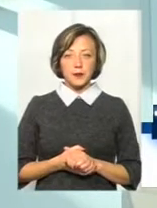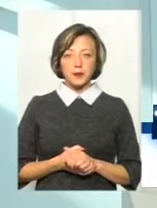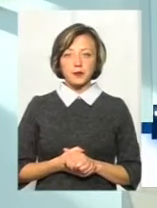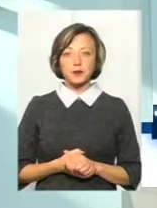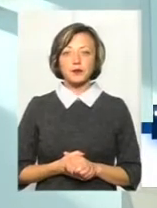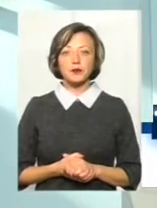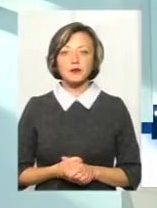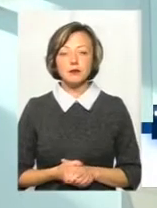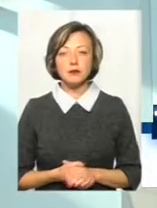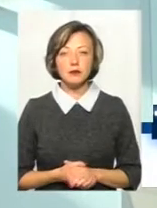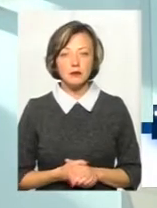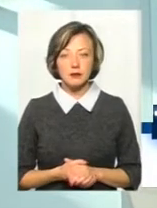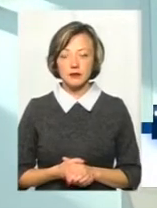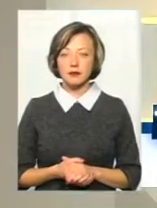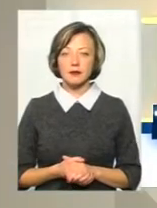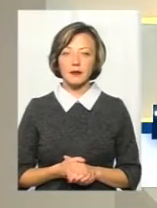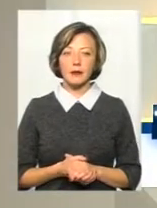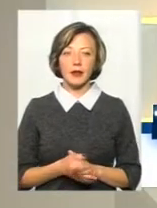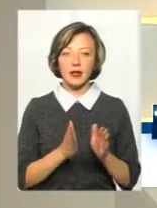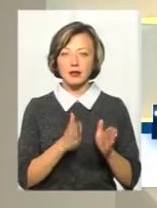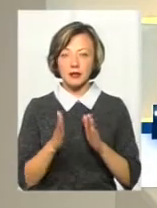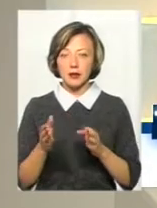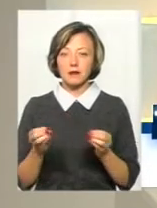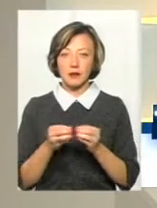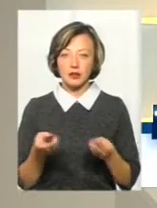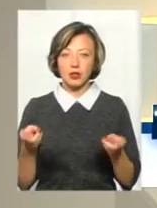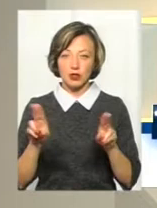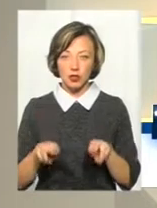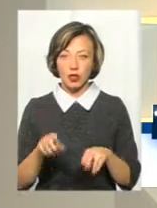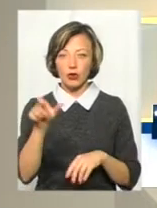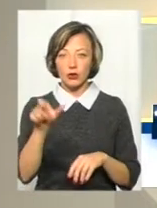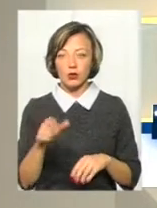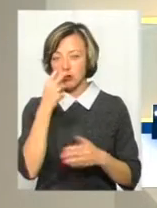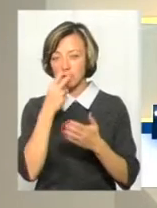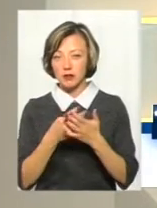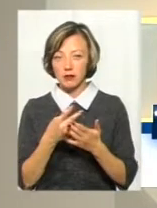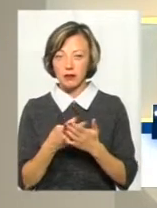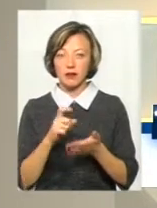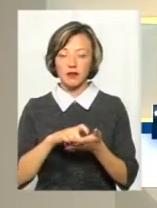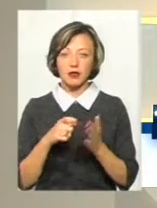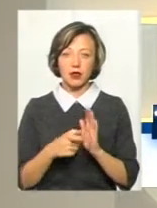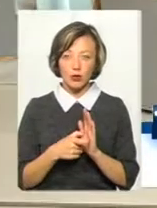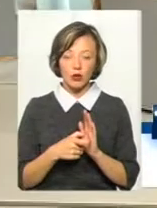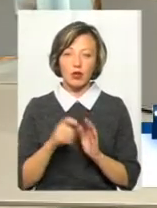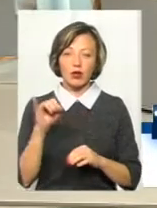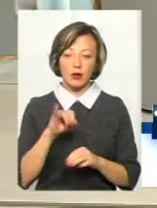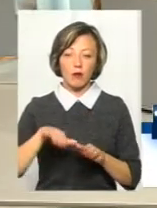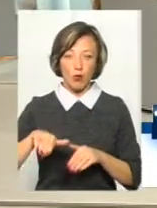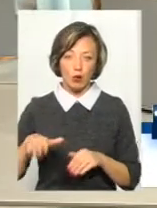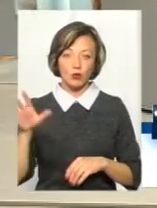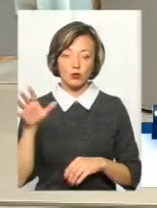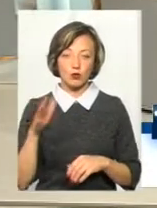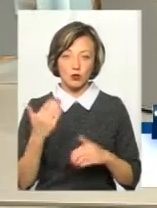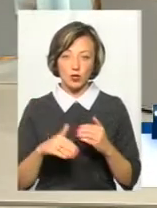це люди... таки, система лишилась старою. Знаходить людина, вона мітить якимось чином цю квартиру, і потім вже